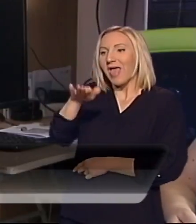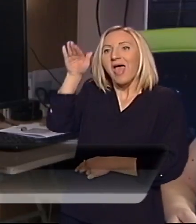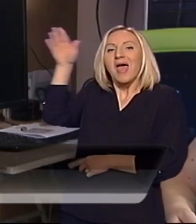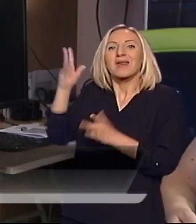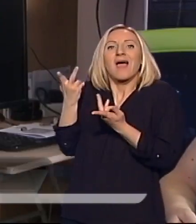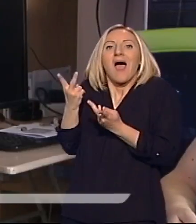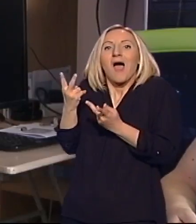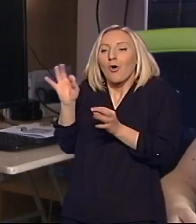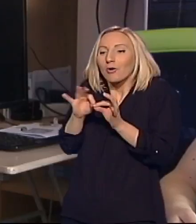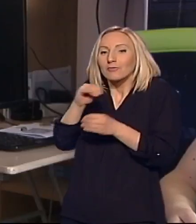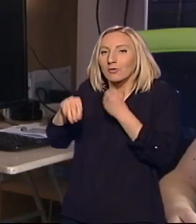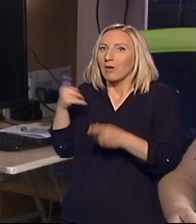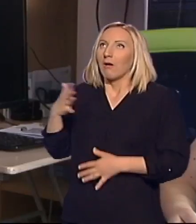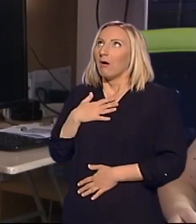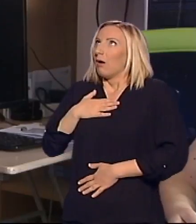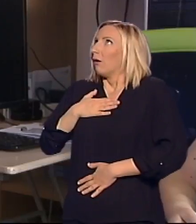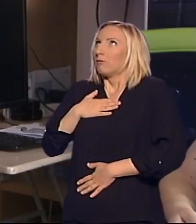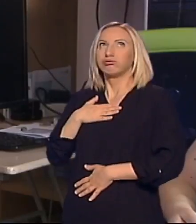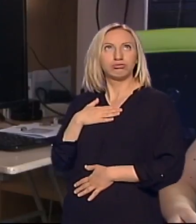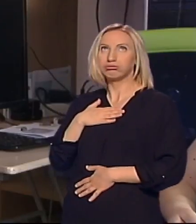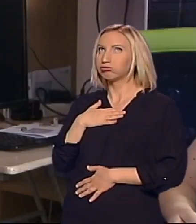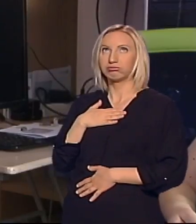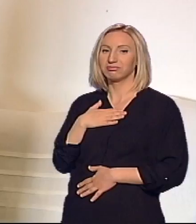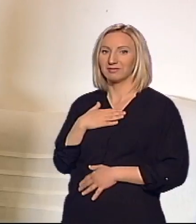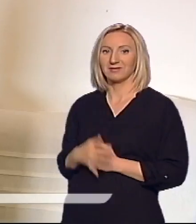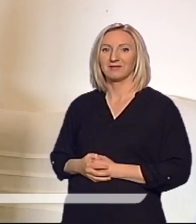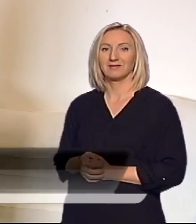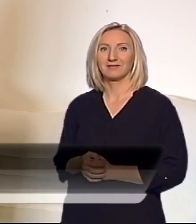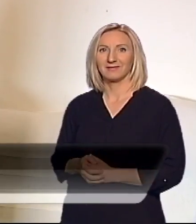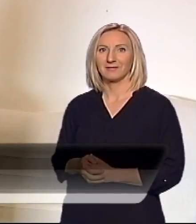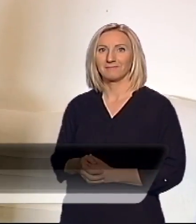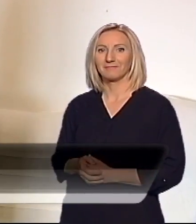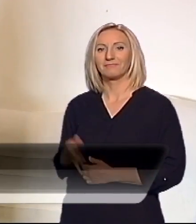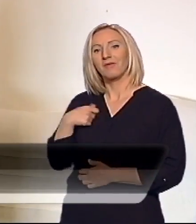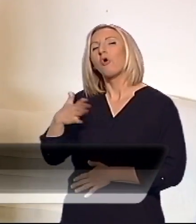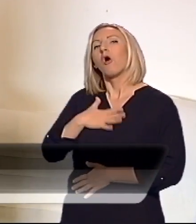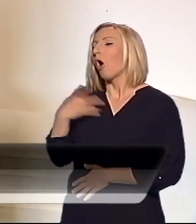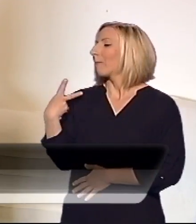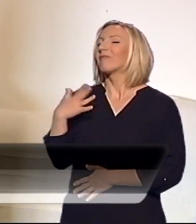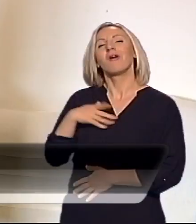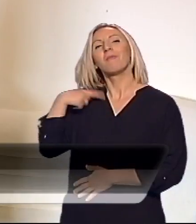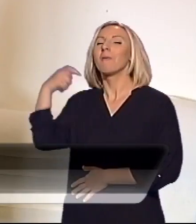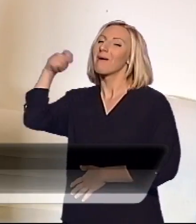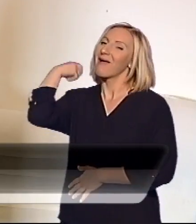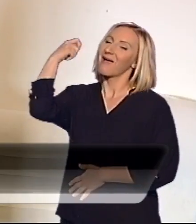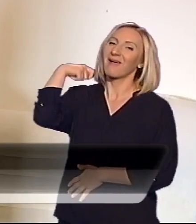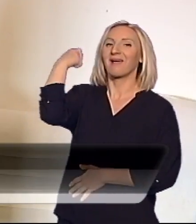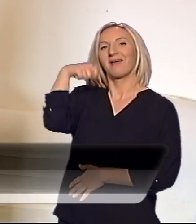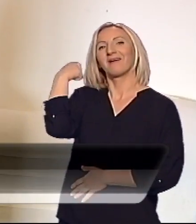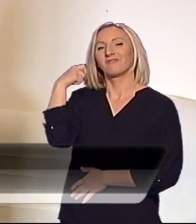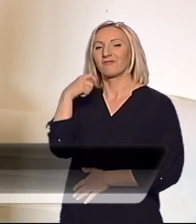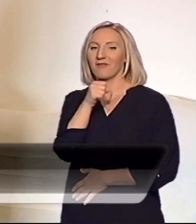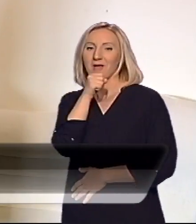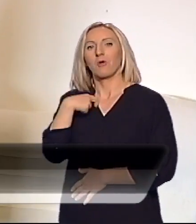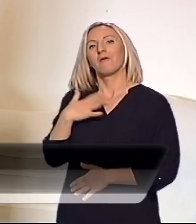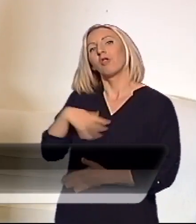Dobro, doći da skavim, to je sasvim ok. Volimo da pevamo obe i pošto volimo da pevamo, ja